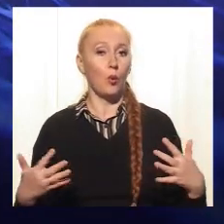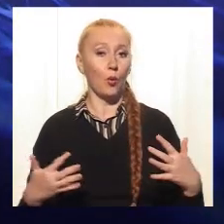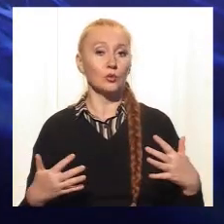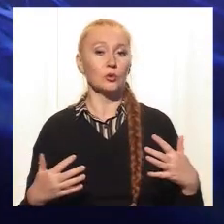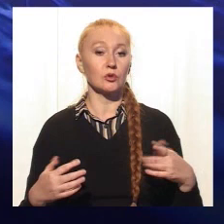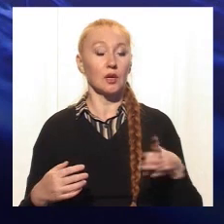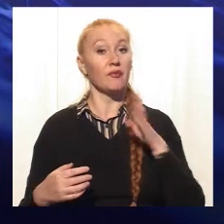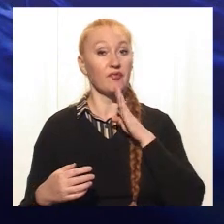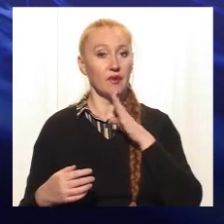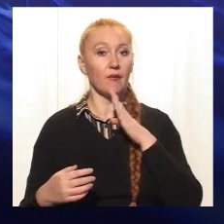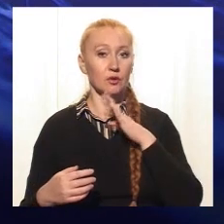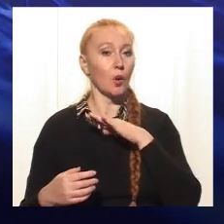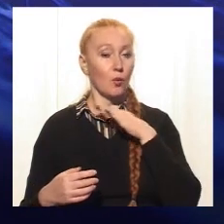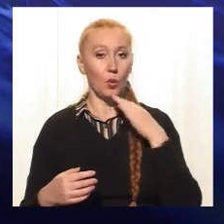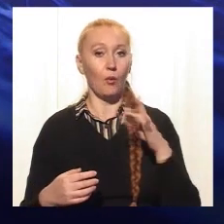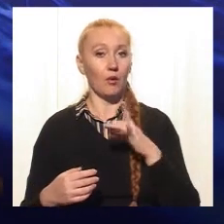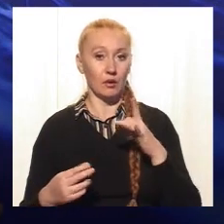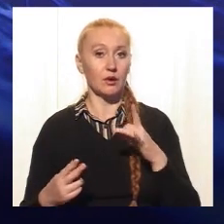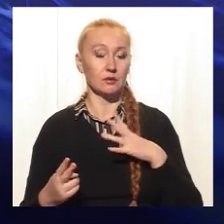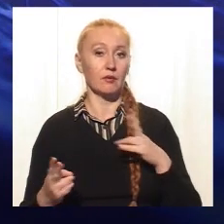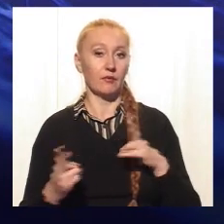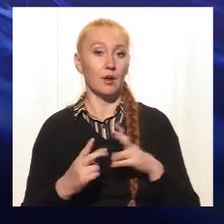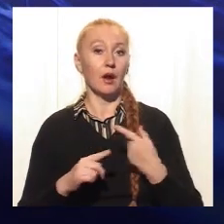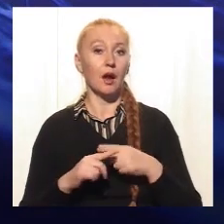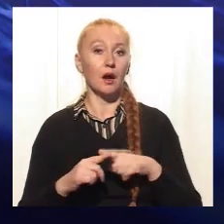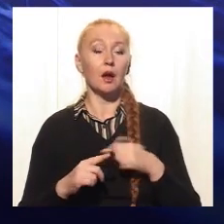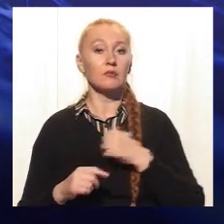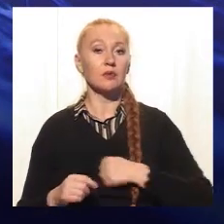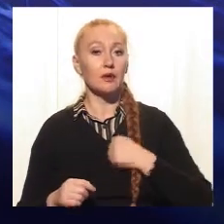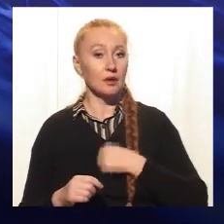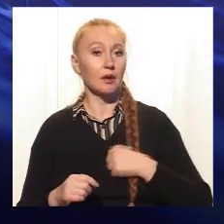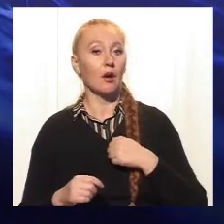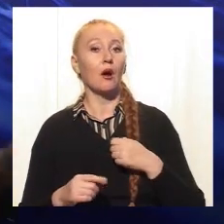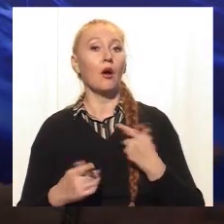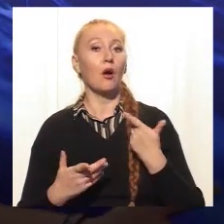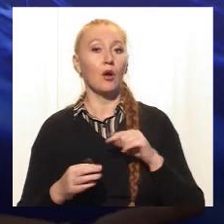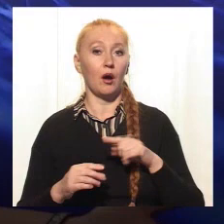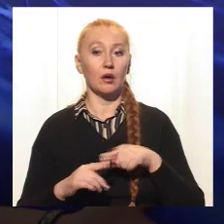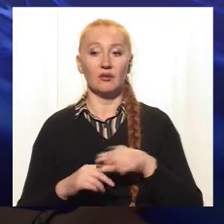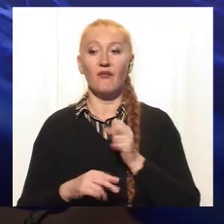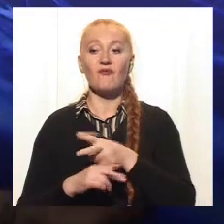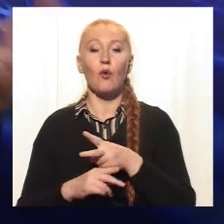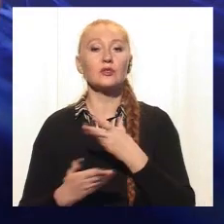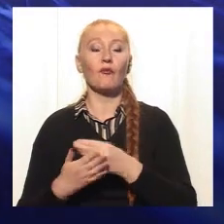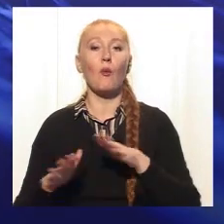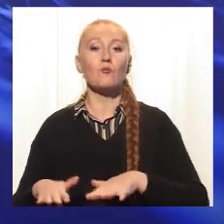дуже часто маю справу, це агресія, коли собаку прогоняють з ліжка.